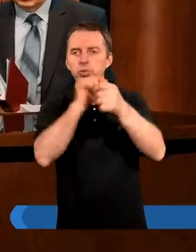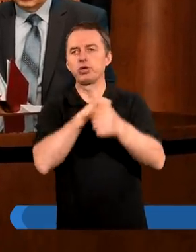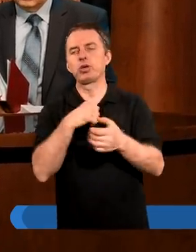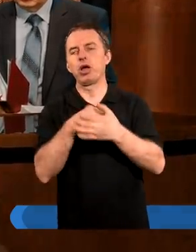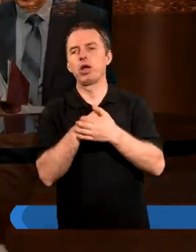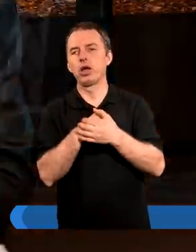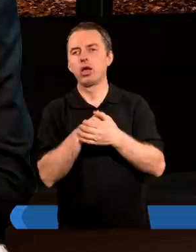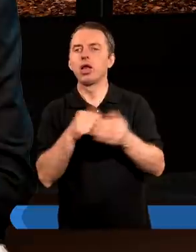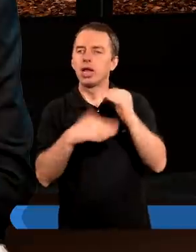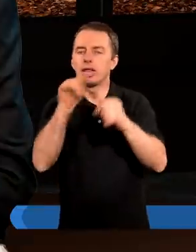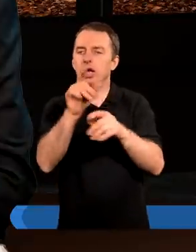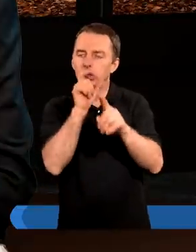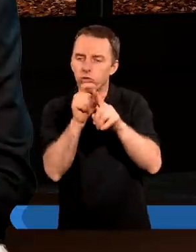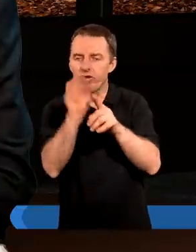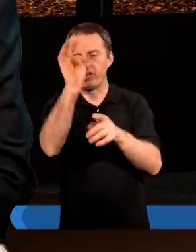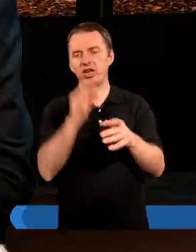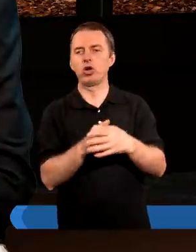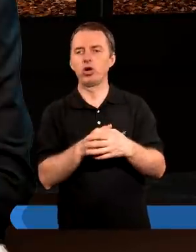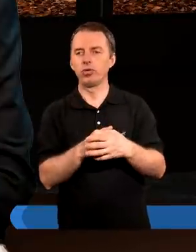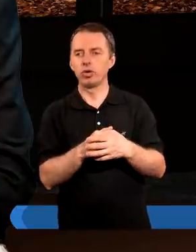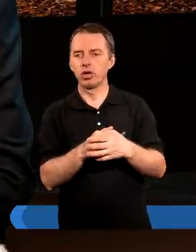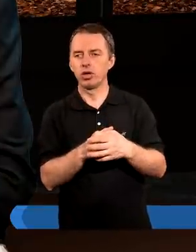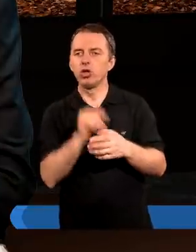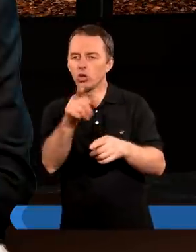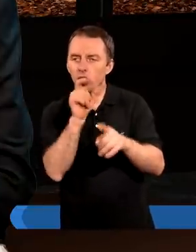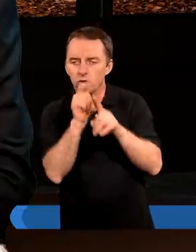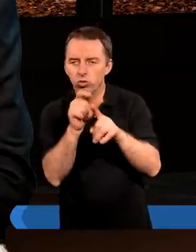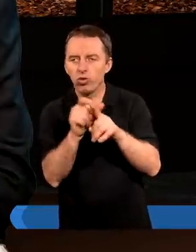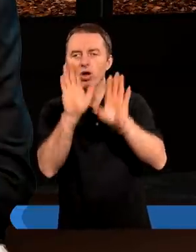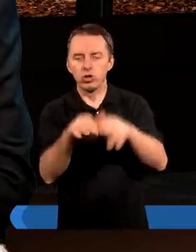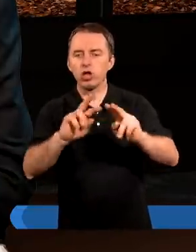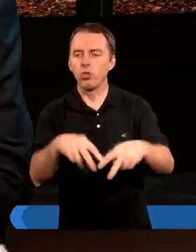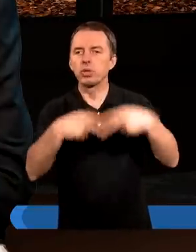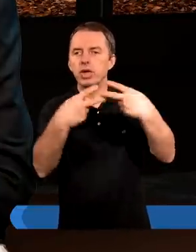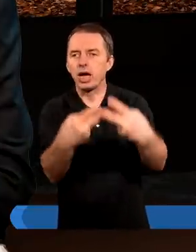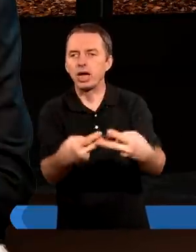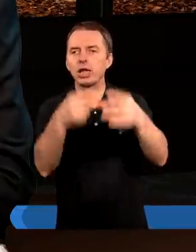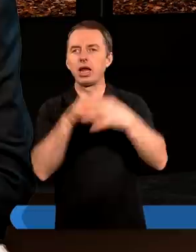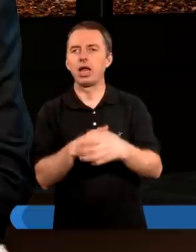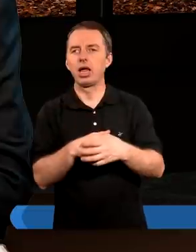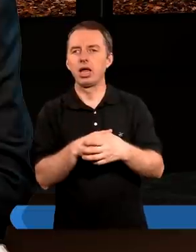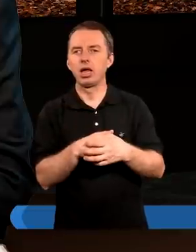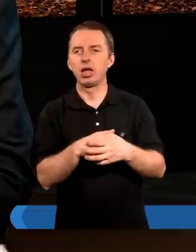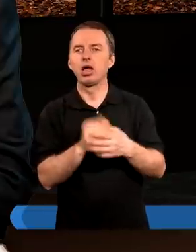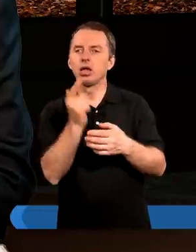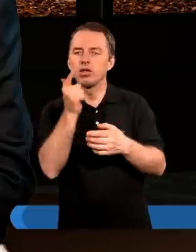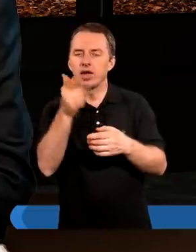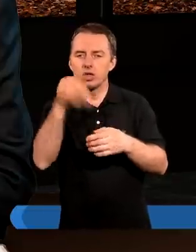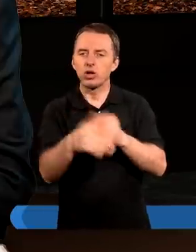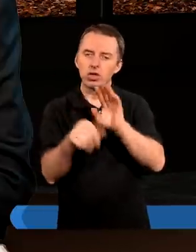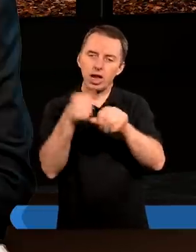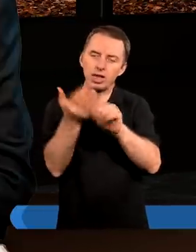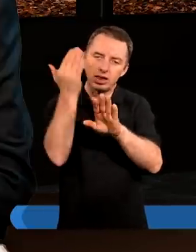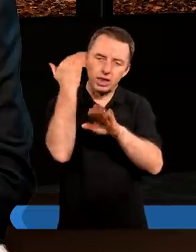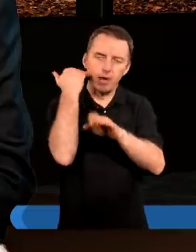wokół Słowa Twego. To Słowo zostało przekazane tyle tysięcy lat